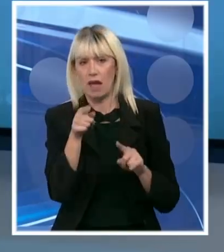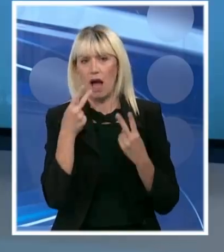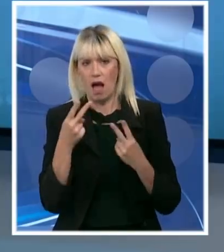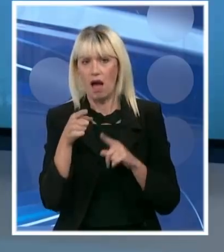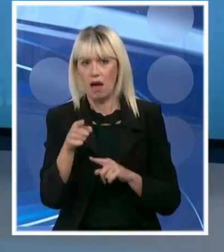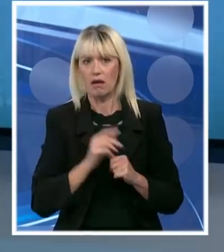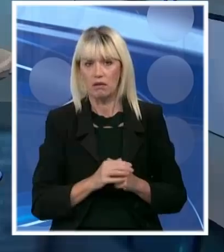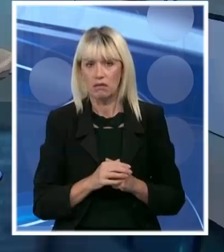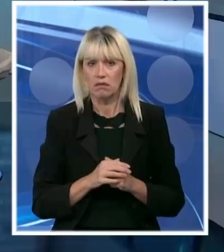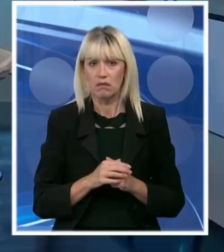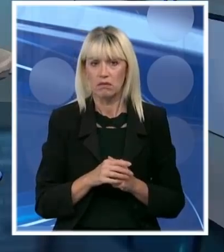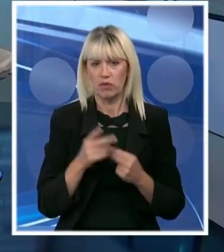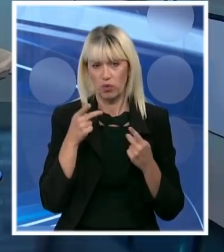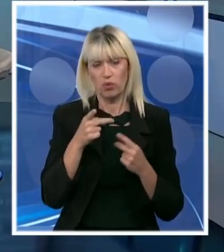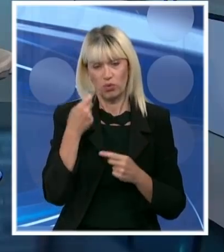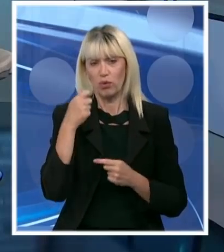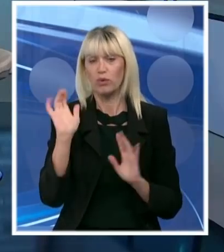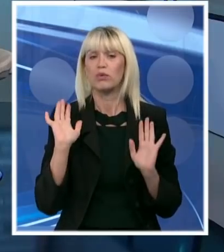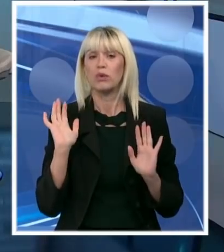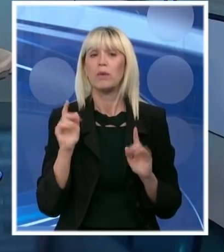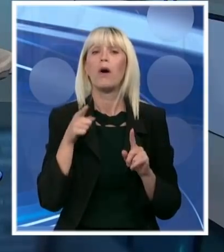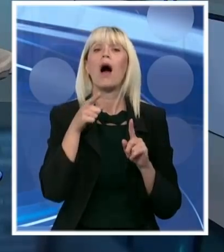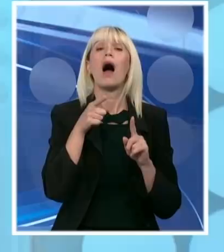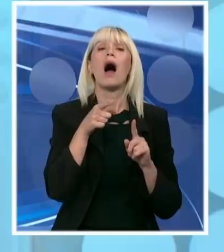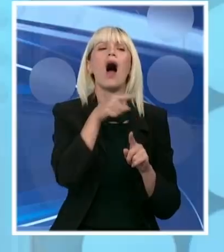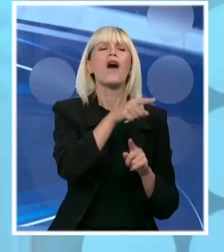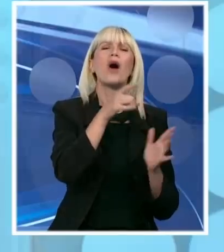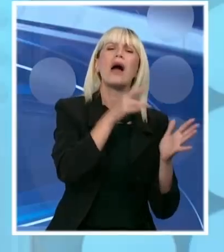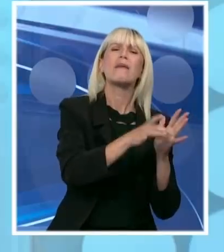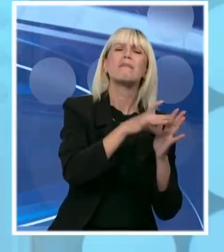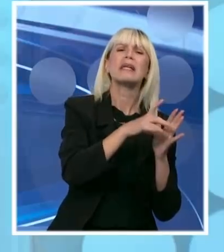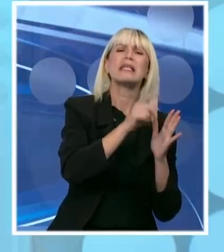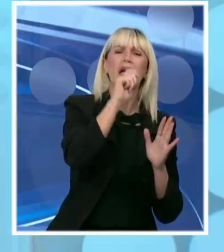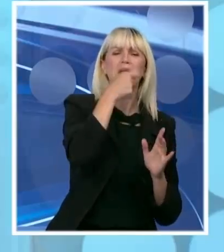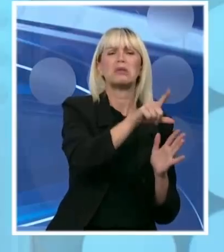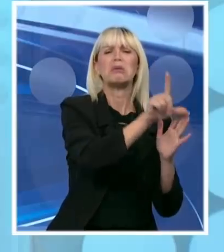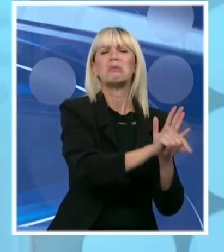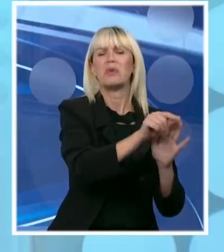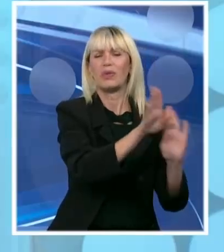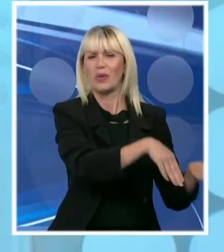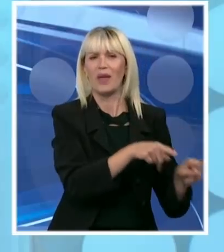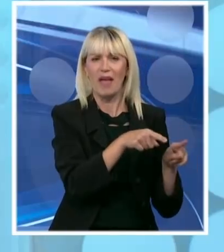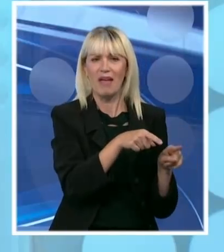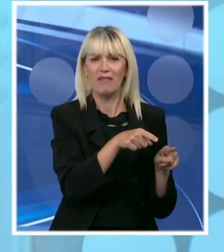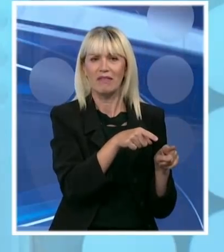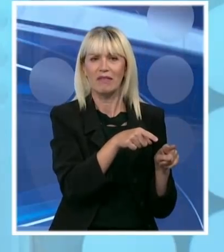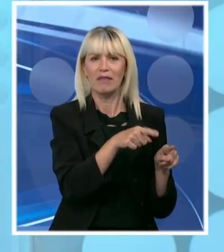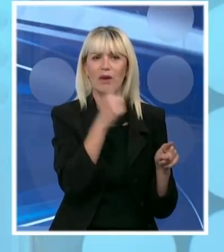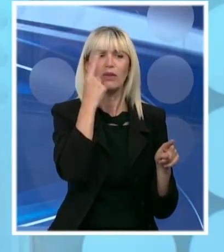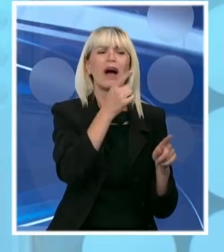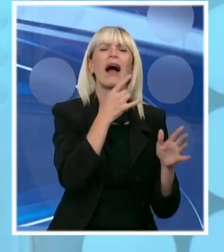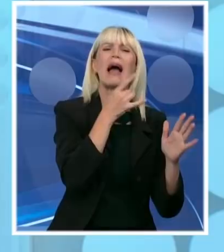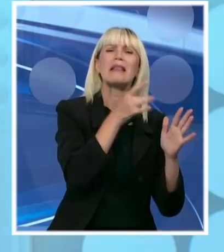nepouzdaniji, naravno. I nepouzdaniji, naravno. Zato i kada dobijete negativan ili dva pozitivna, imate simptome, onda uvek idete na PCR test.